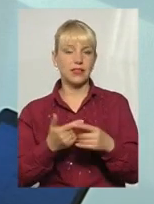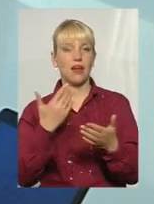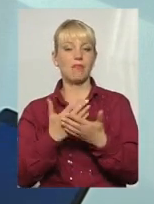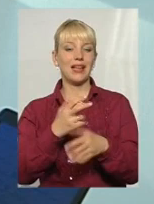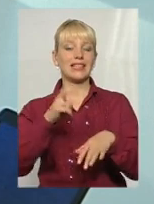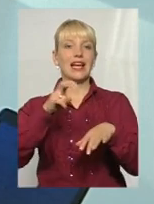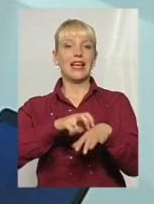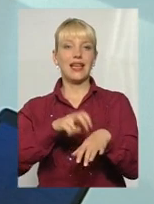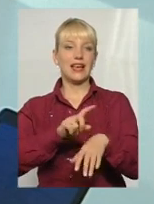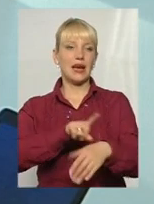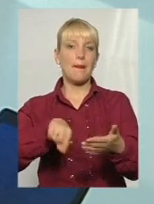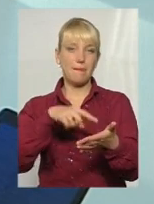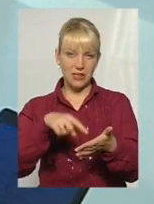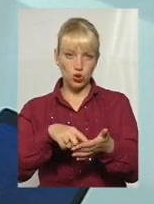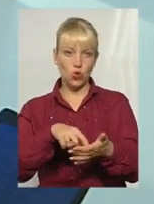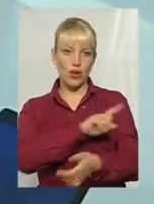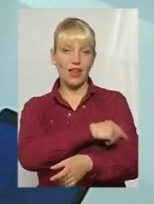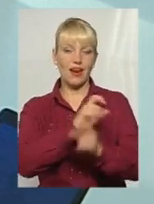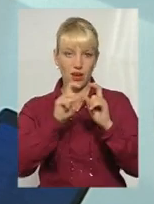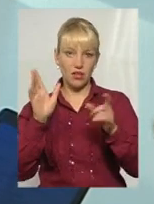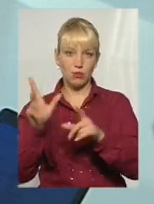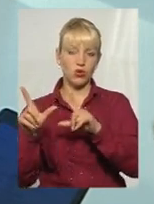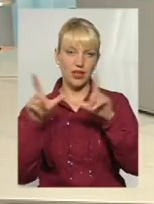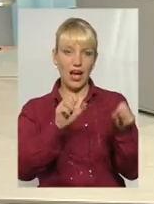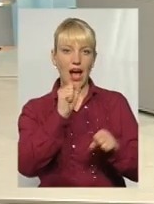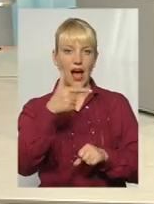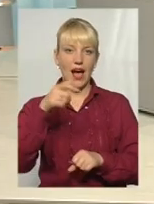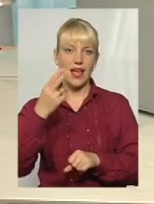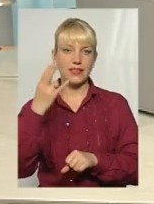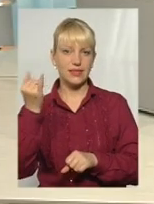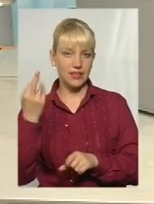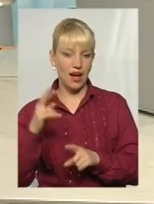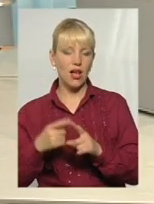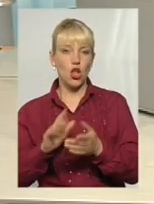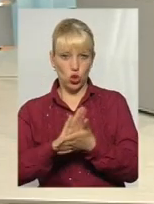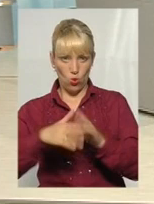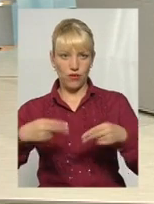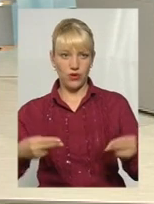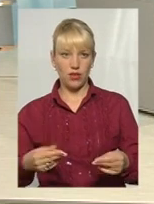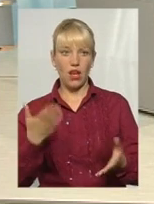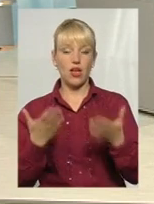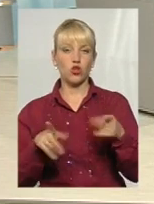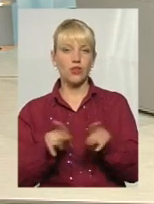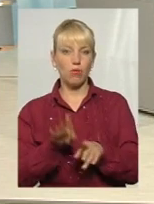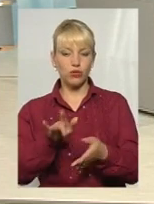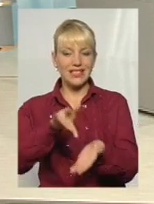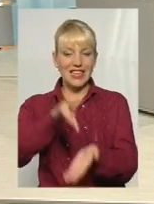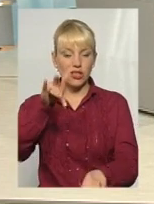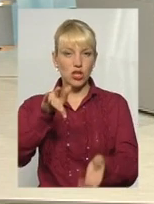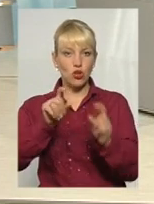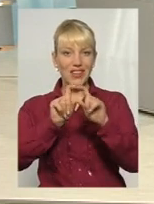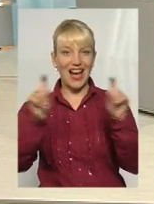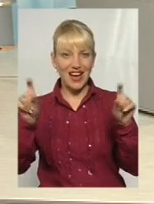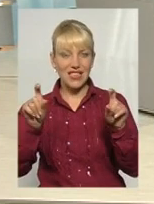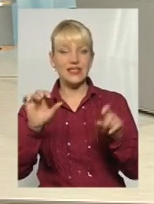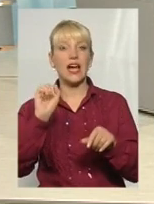лікарні буде їздити в агенцію, заключати договір. Тоді, якщо буде така централізована агенція, і вона